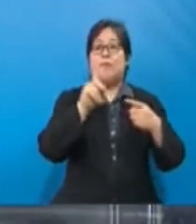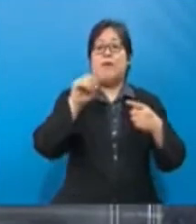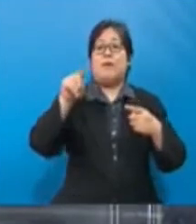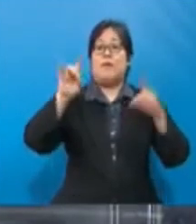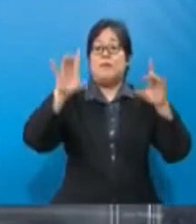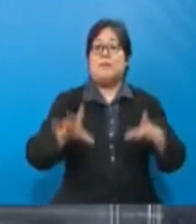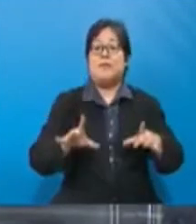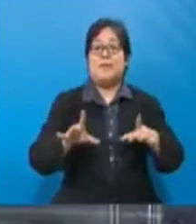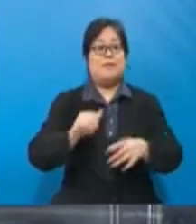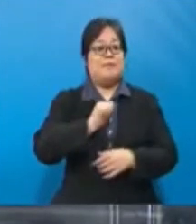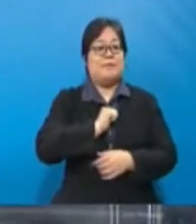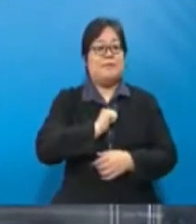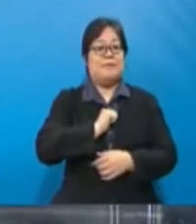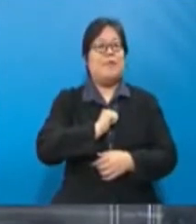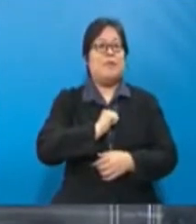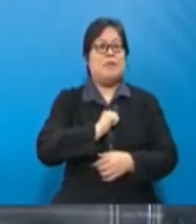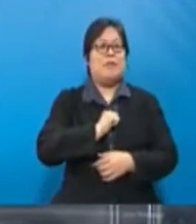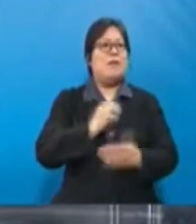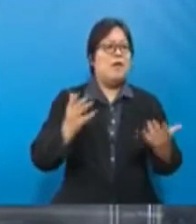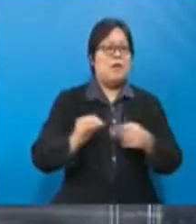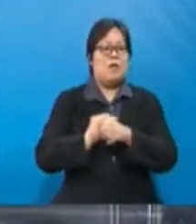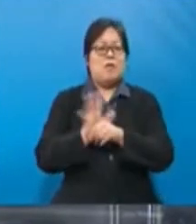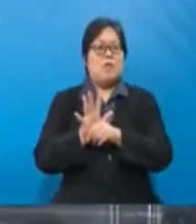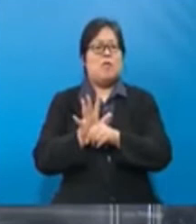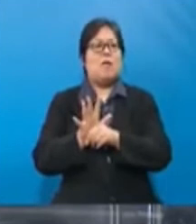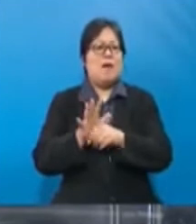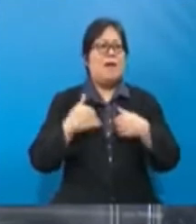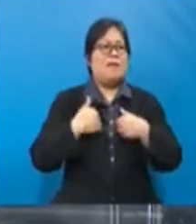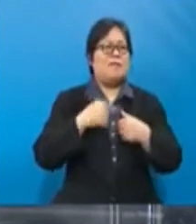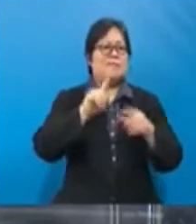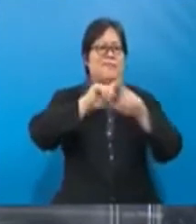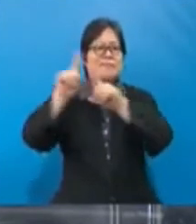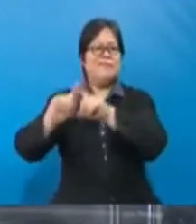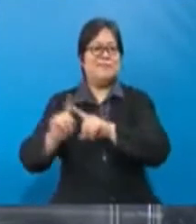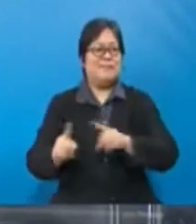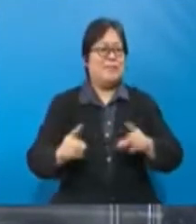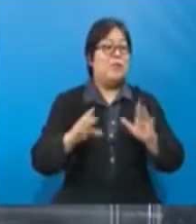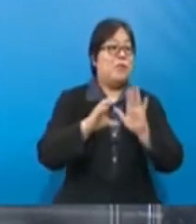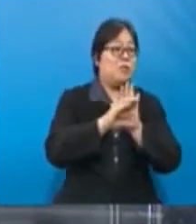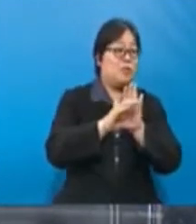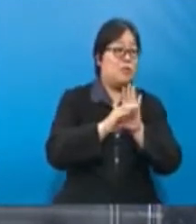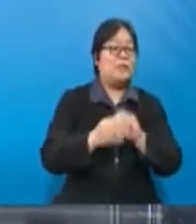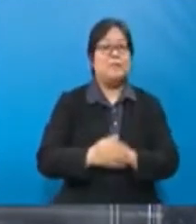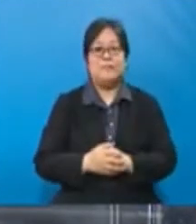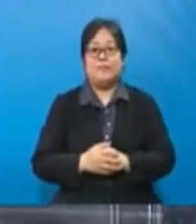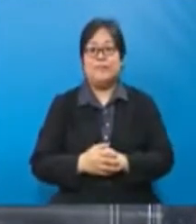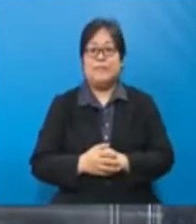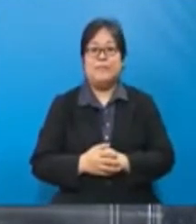kit ujian kenderi antigen ini, disebabkan oleh pandemik COVID-19, ada benda-benda lain seperti